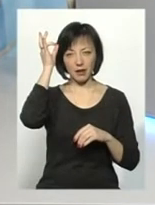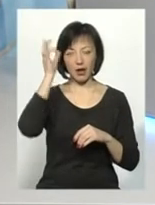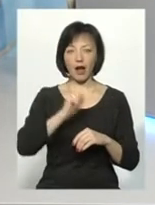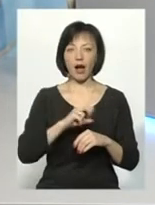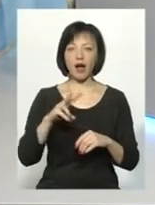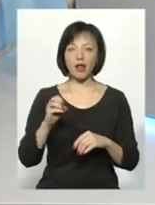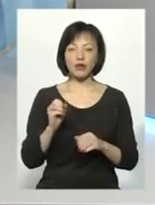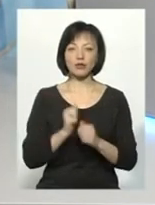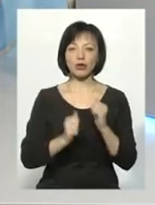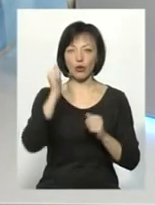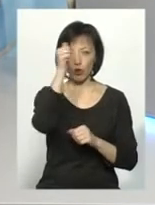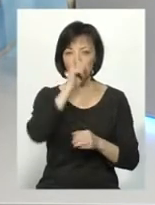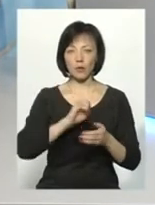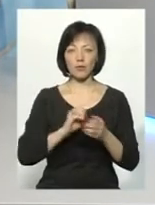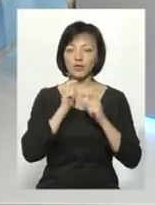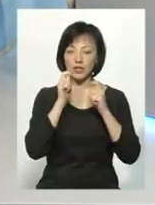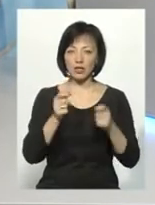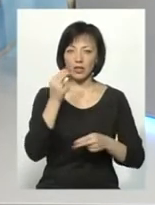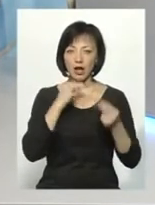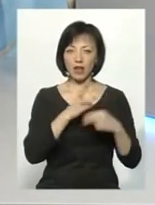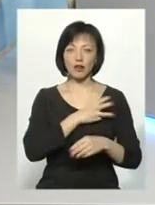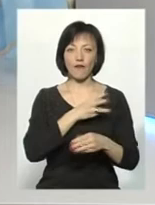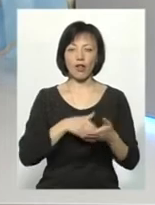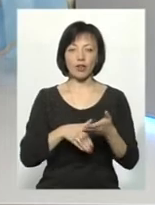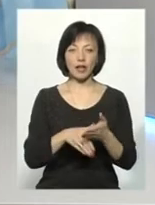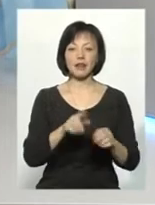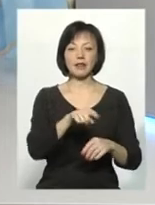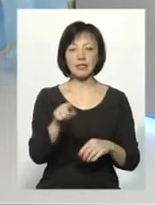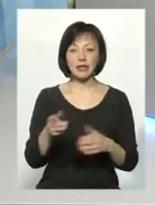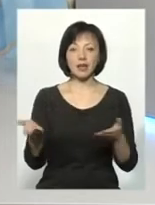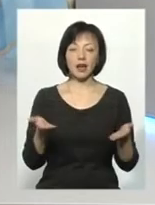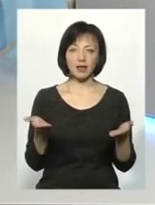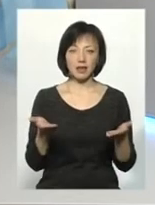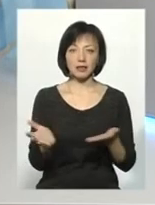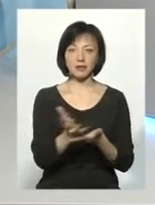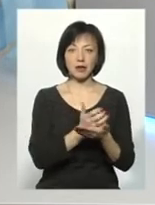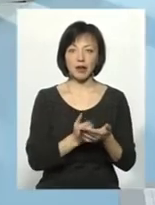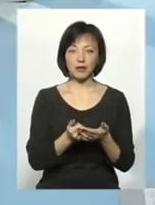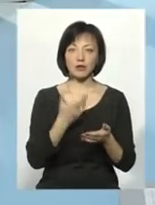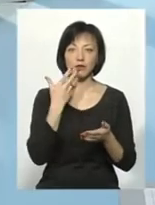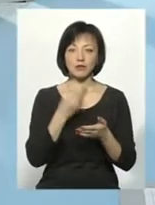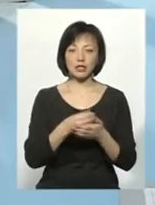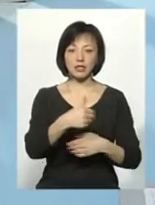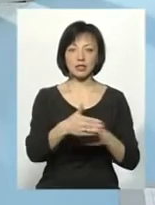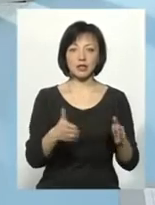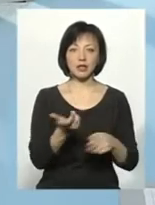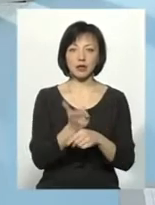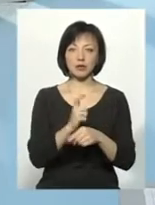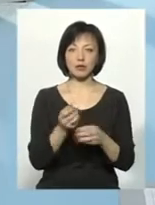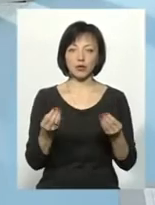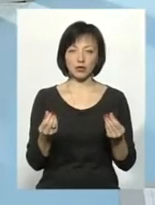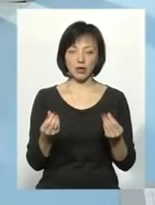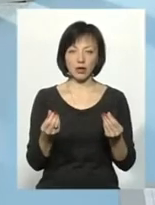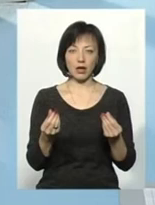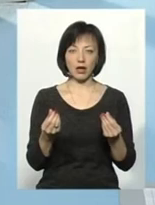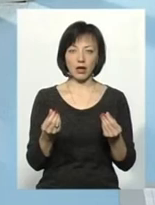Але щороку ми відзначаємо найкращих волонтерів. Це ті, які збирають в свої скриньки найбільшу суму коштів.